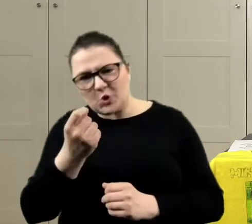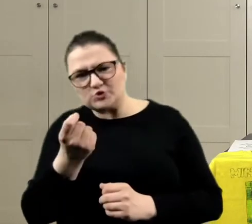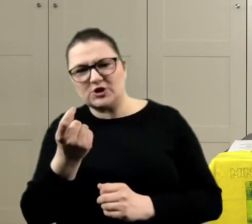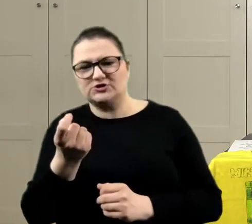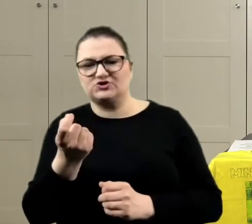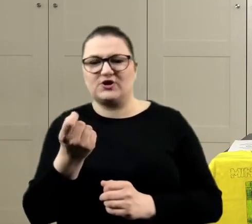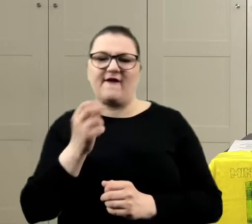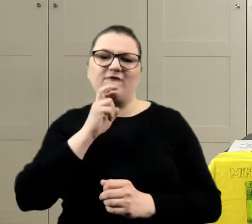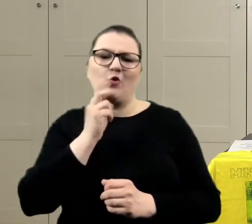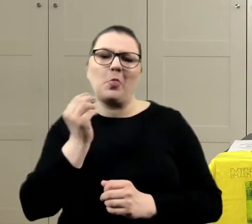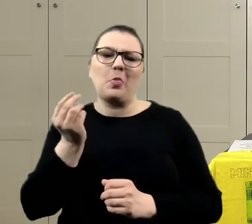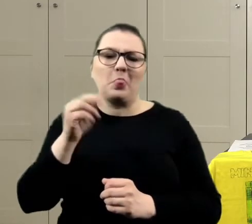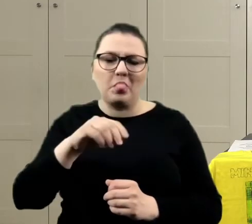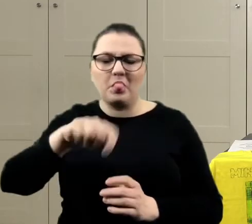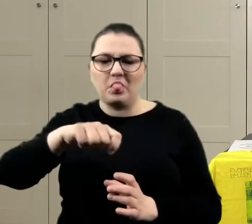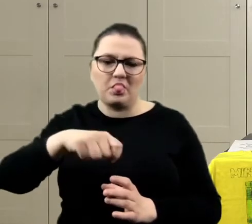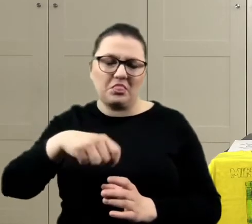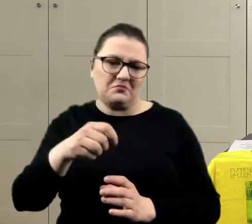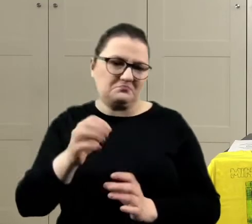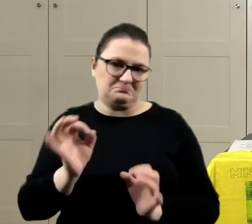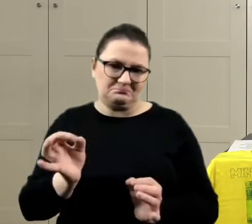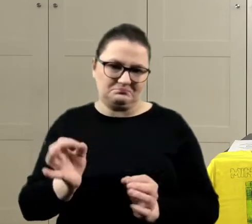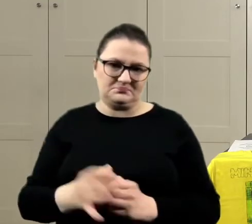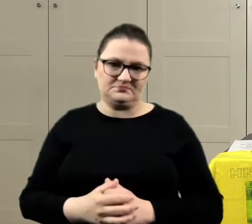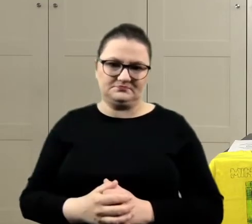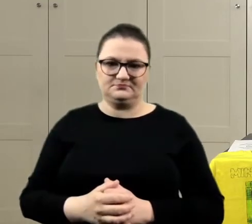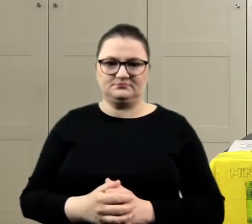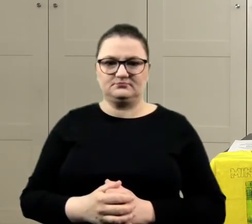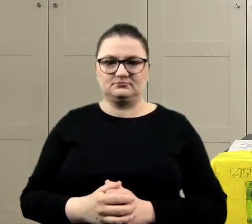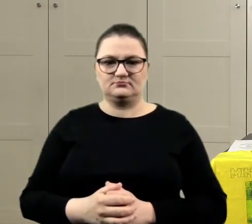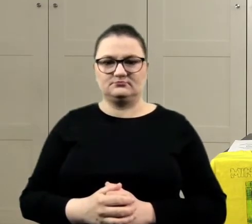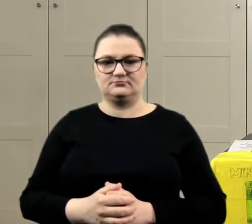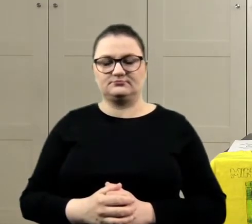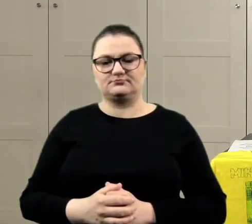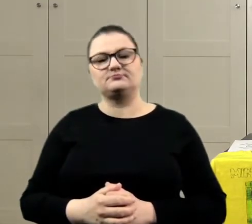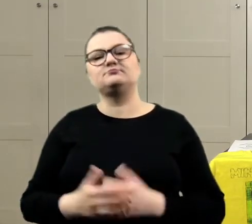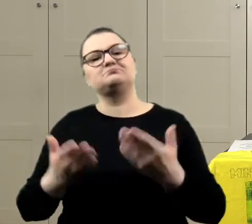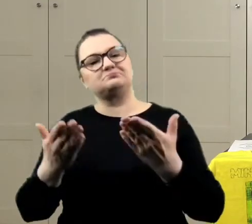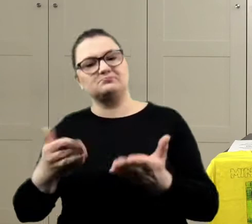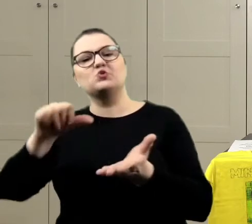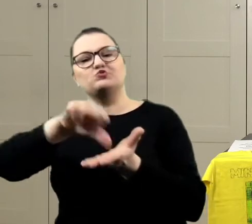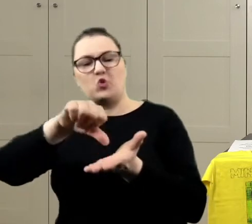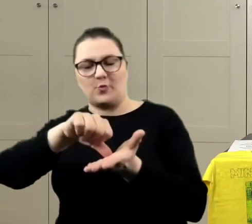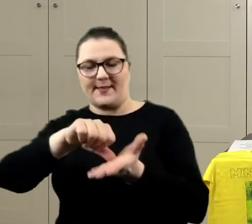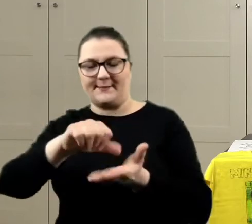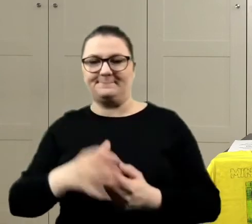Troszeczkę dodamy wody, tak jak do tamtych. I jest dobrze. Proszę. To ten środeczek.